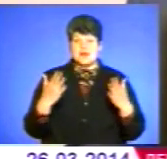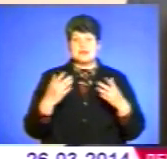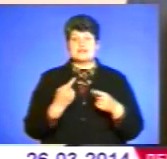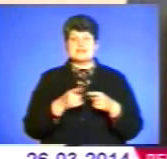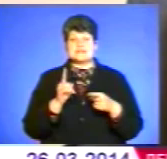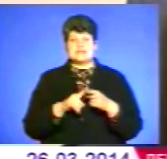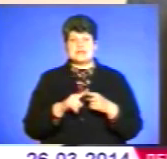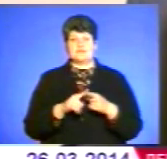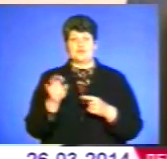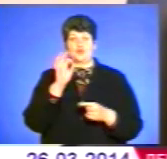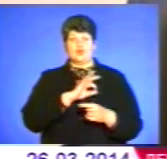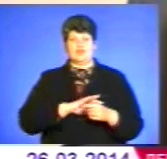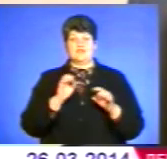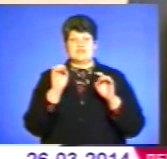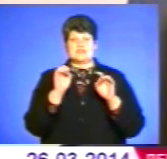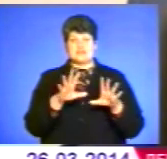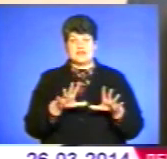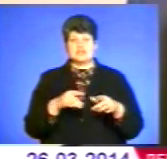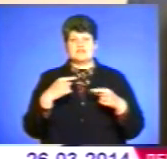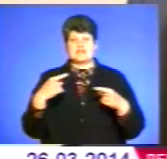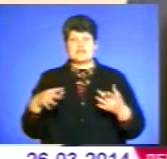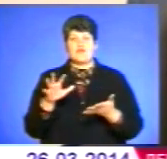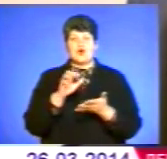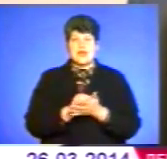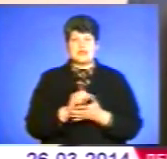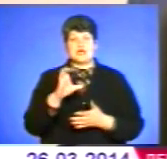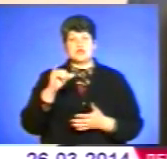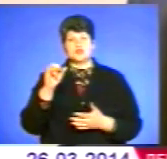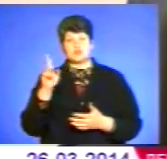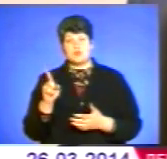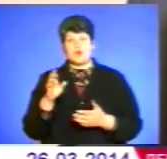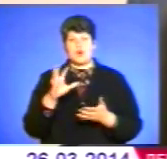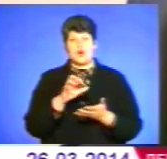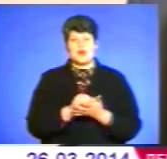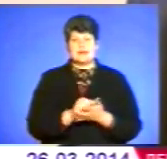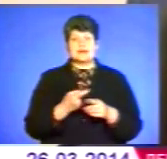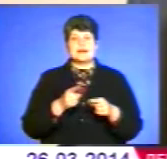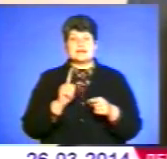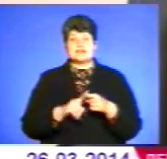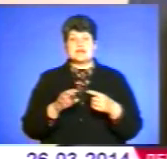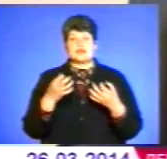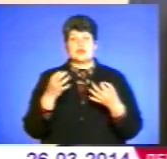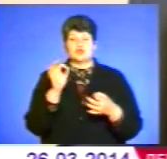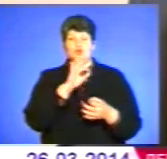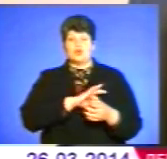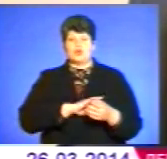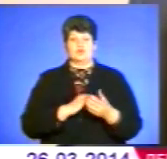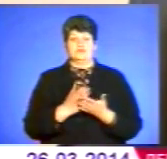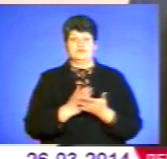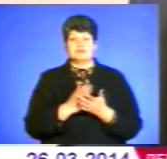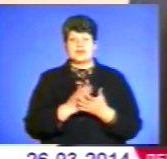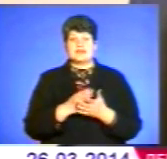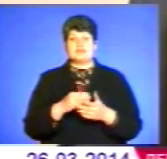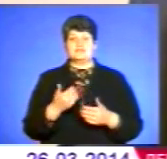здачі майна в лізинг, оренду або суборенду. Це доходи від операцій з інвестиційними активами,